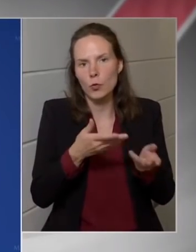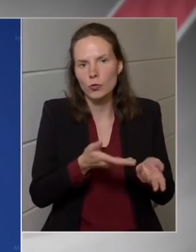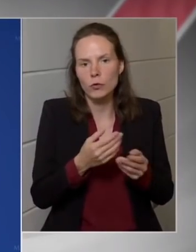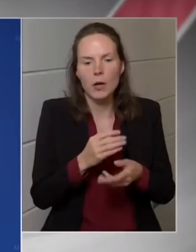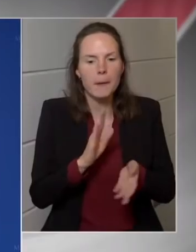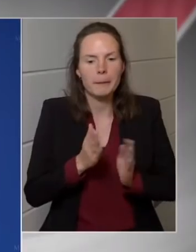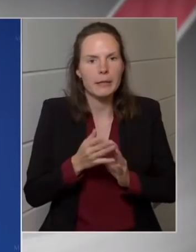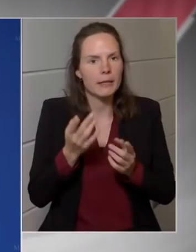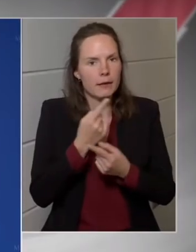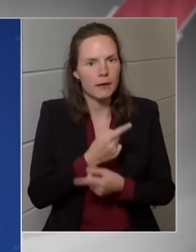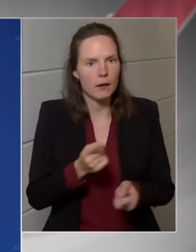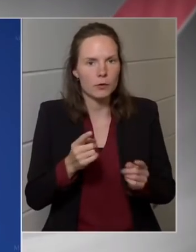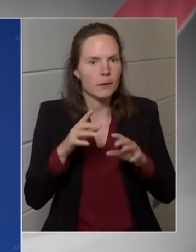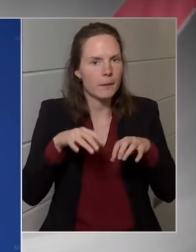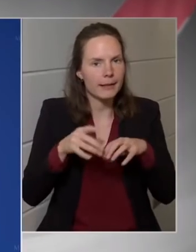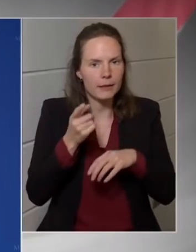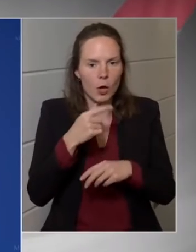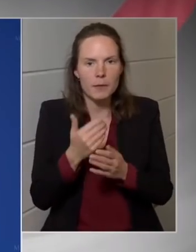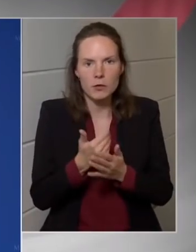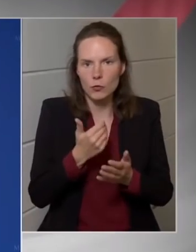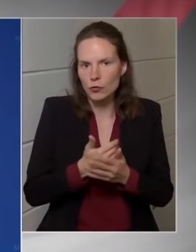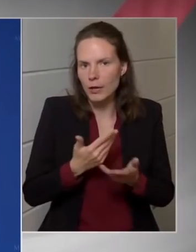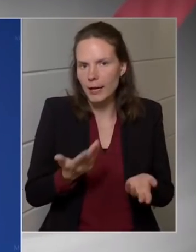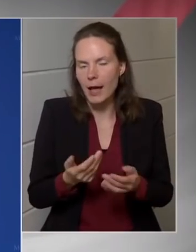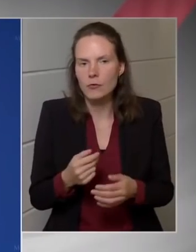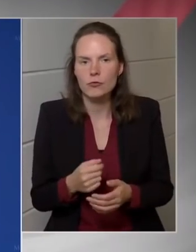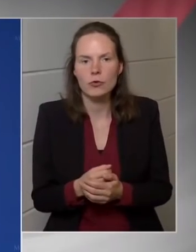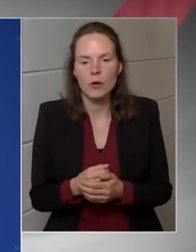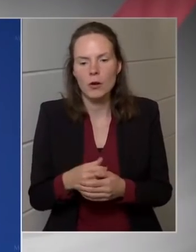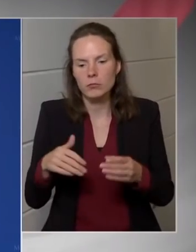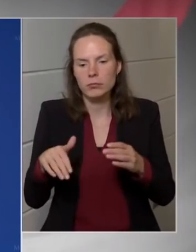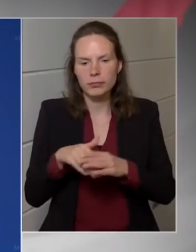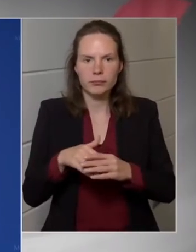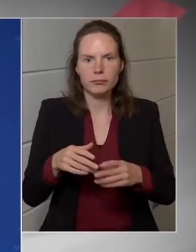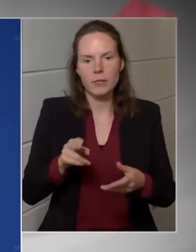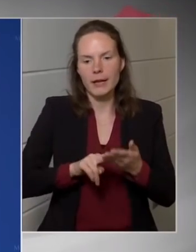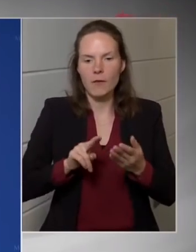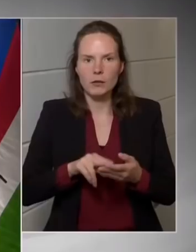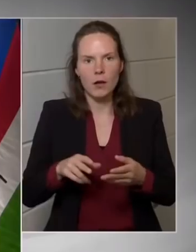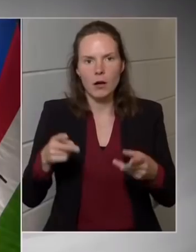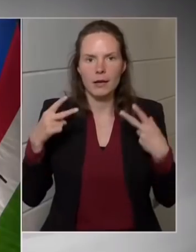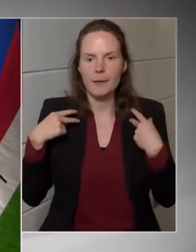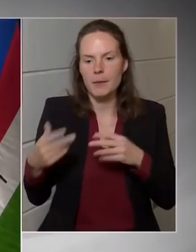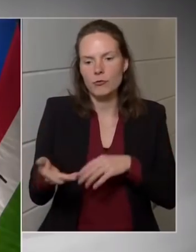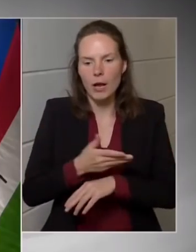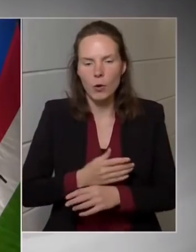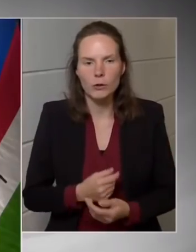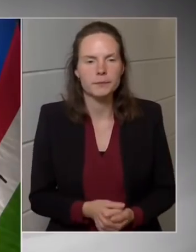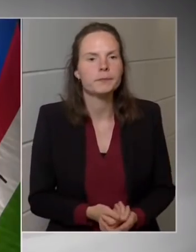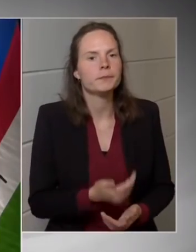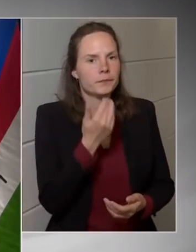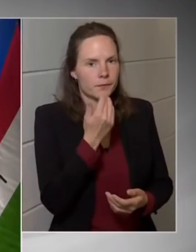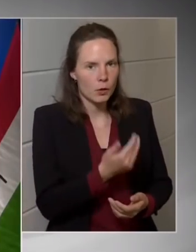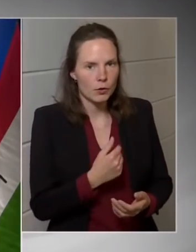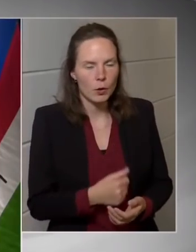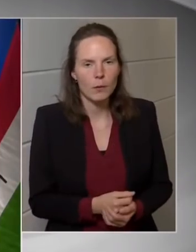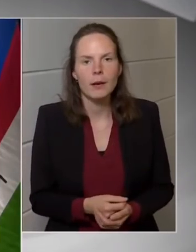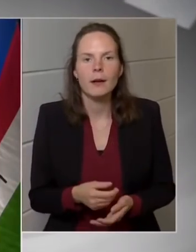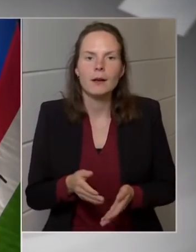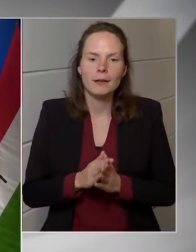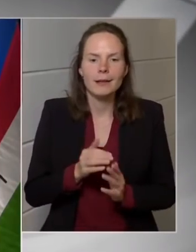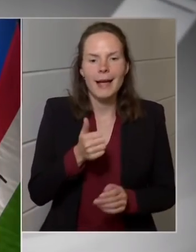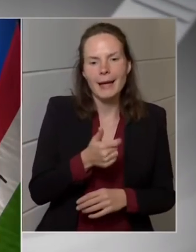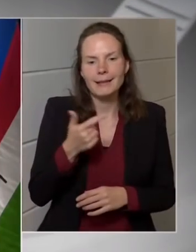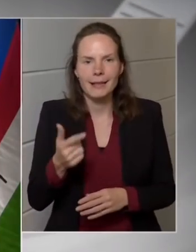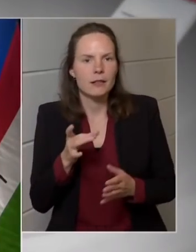összeférhetetlenség megszüntetéseje szükségesek, azt megelőző, hogy hivatalba lépett volna. Köszönöm. És akkor tényleg egy-két gyors